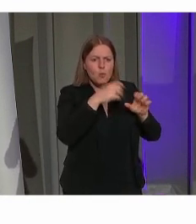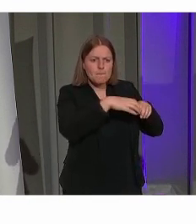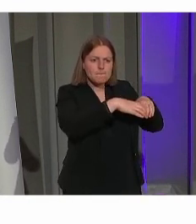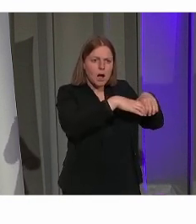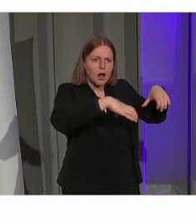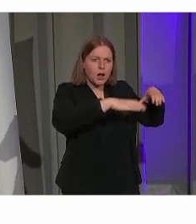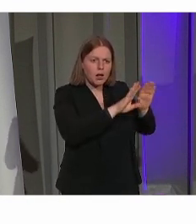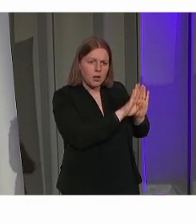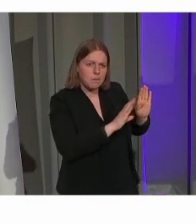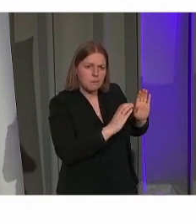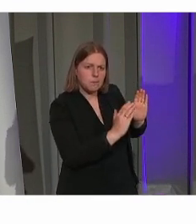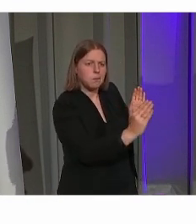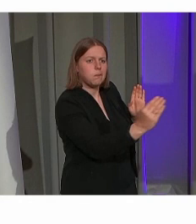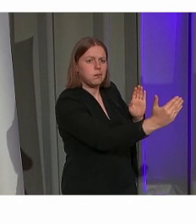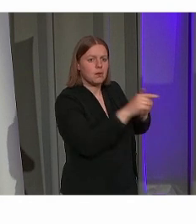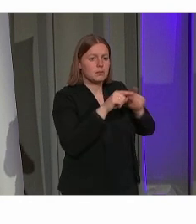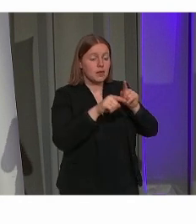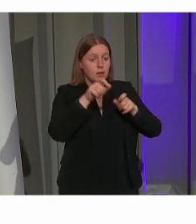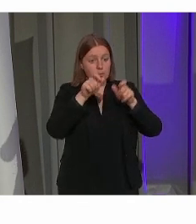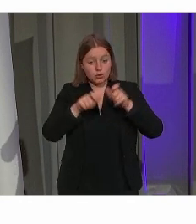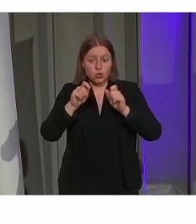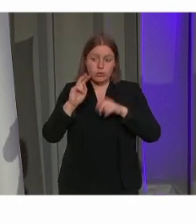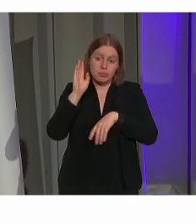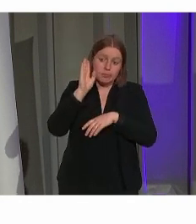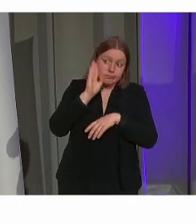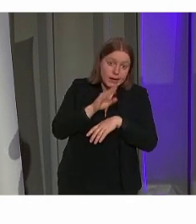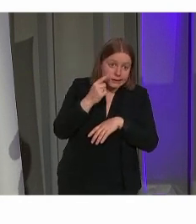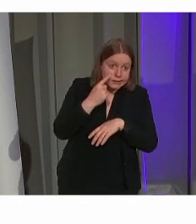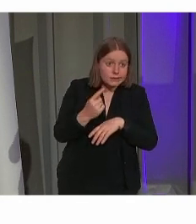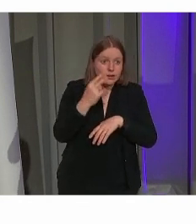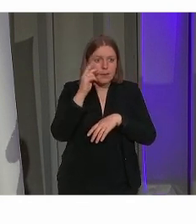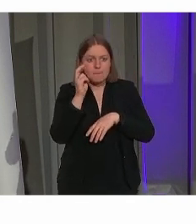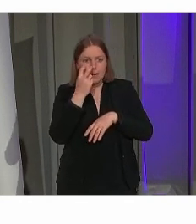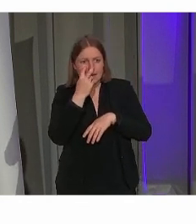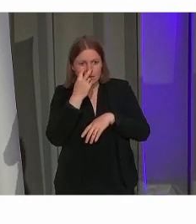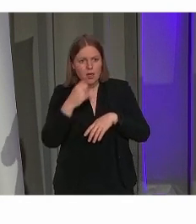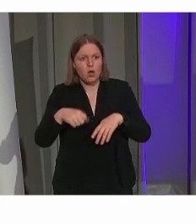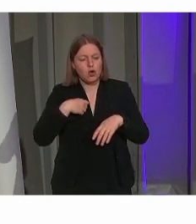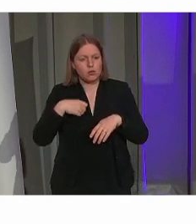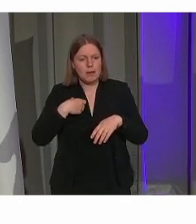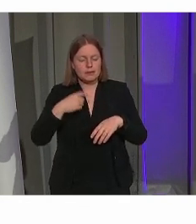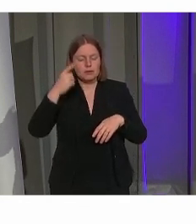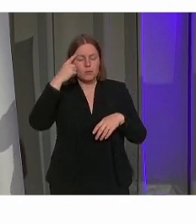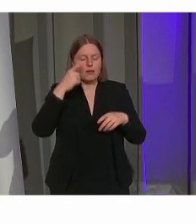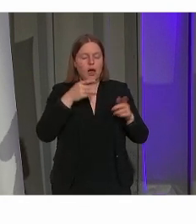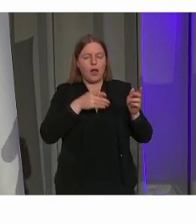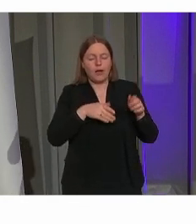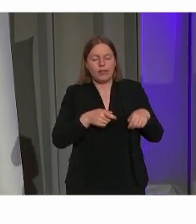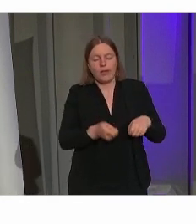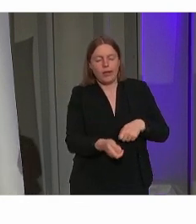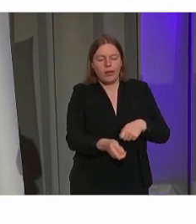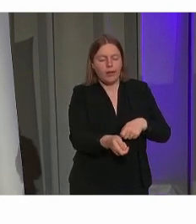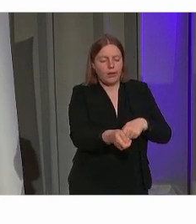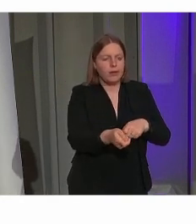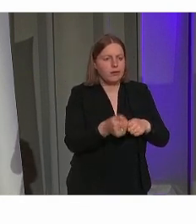Waardoor mensen die blind of slechtziend zijn eigenlijk automatisch een vlotte lijn kunnen volgen.